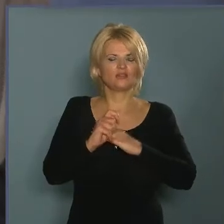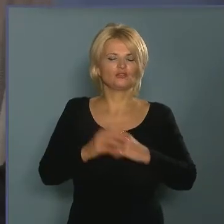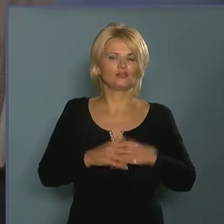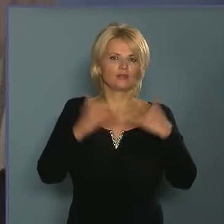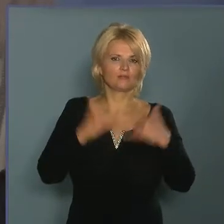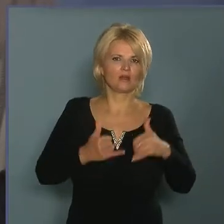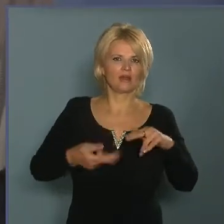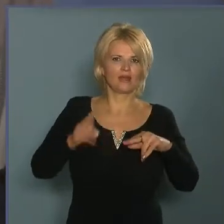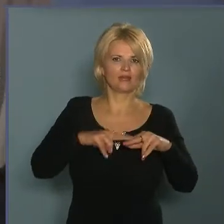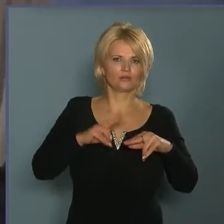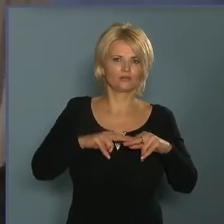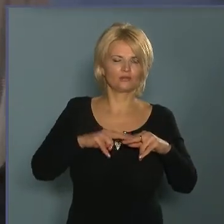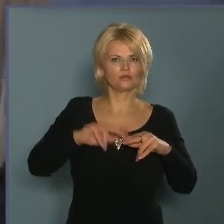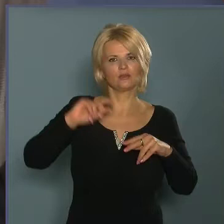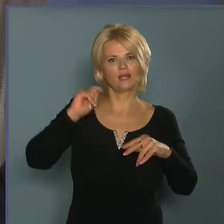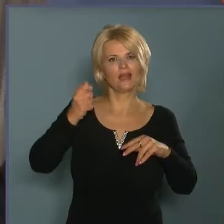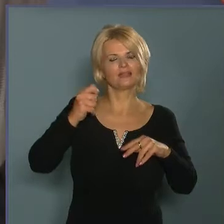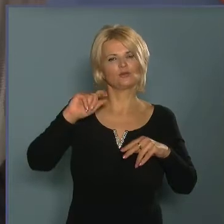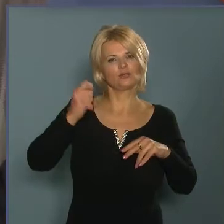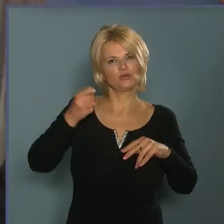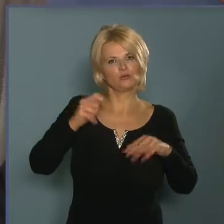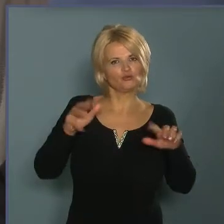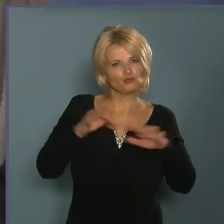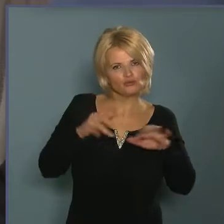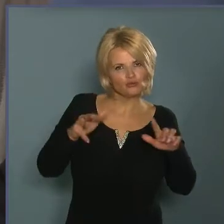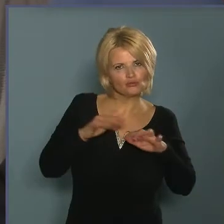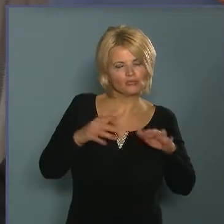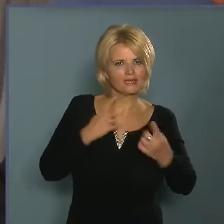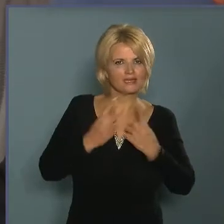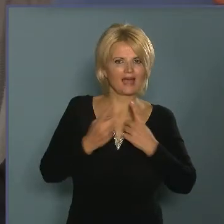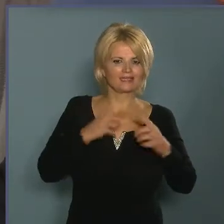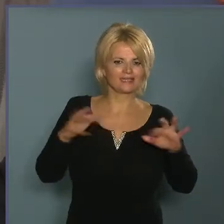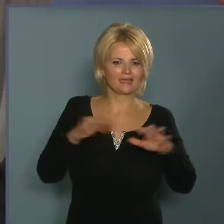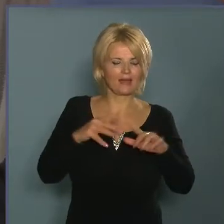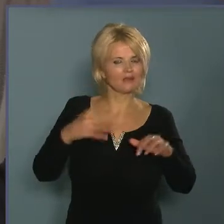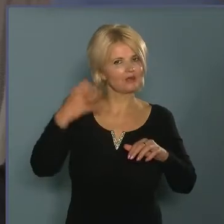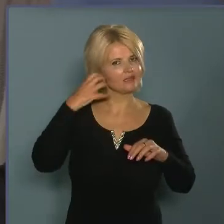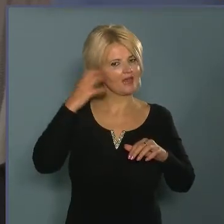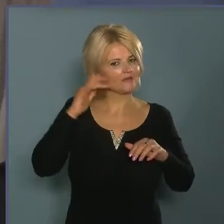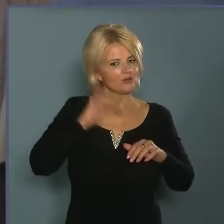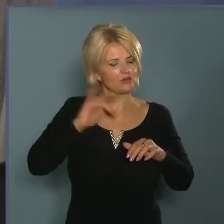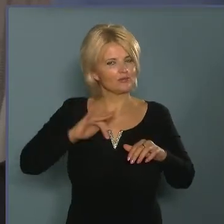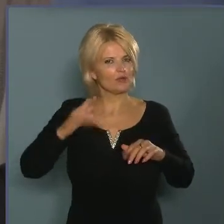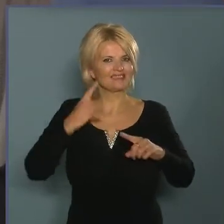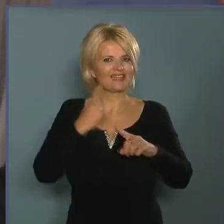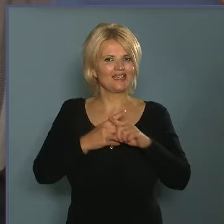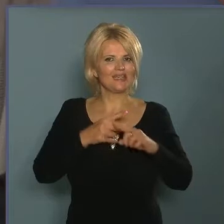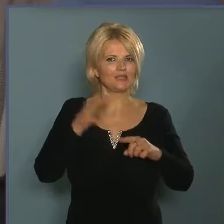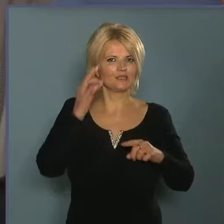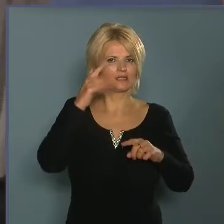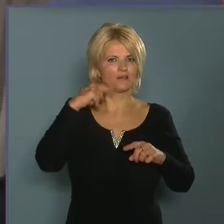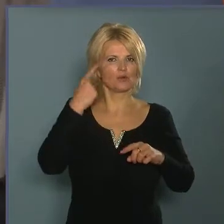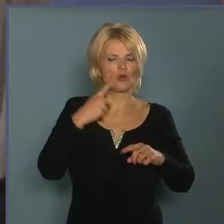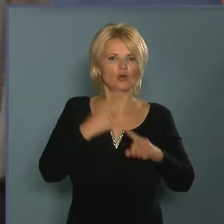hiszen ma legtöbbször különböző elektronikus játékokkal játszanak a gyerekek, számítógépeket, telefon nyomogatnak, Xbox-ok, Playstation-ok,